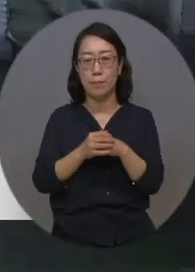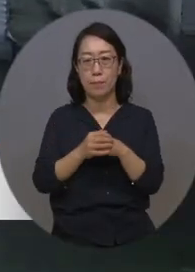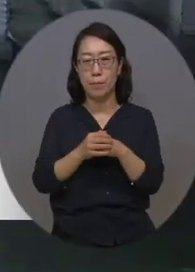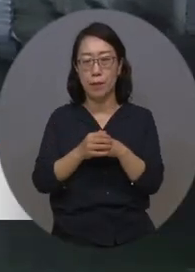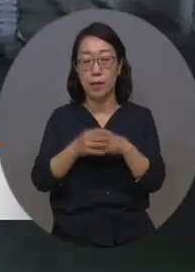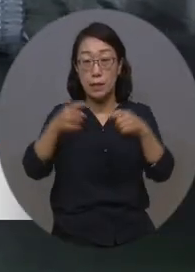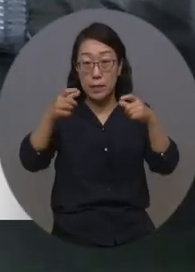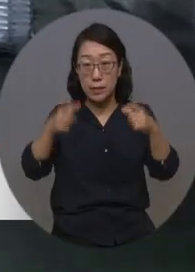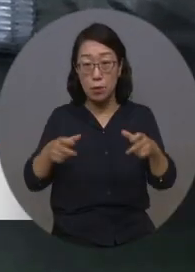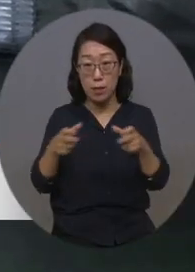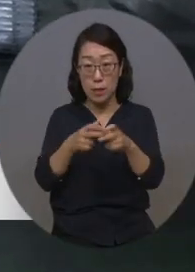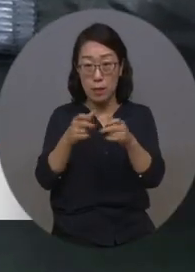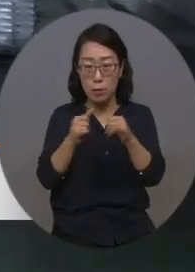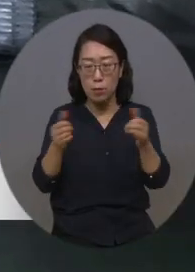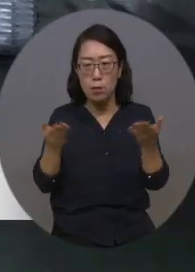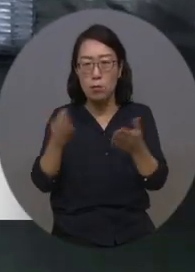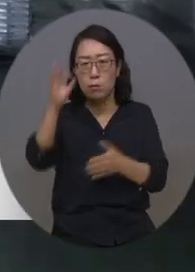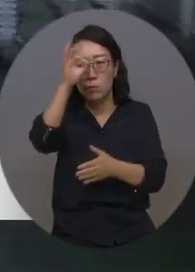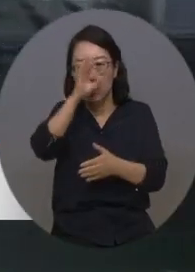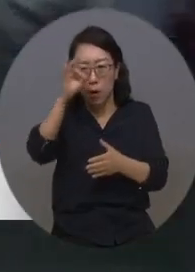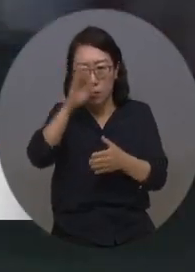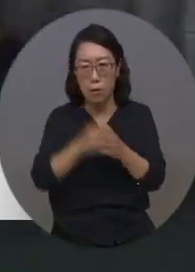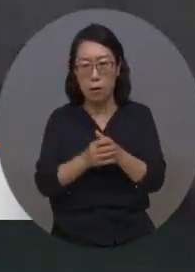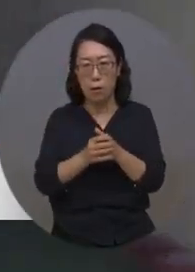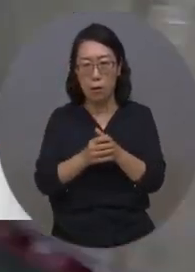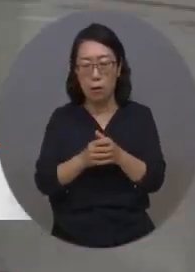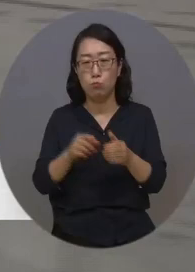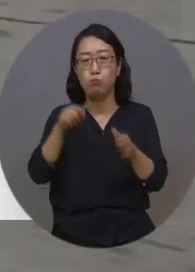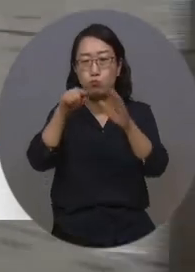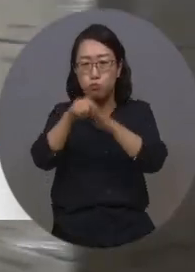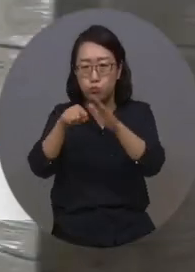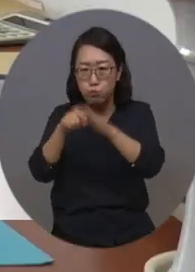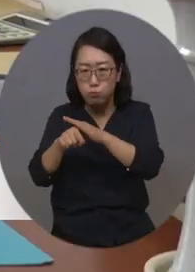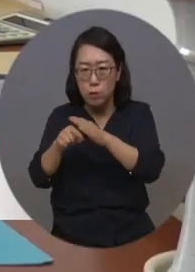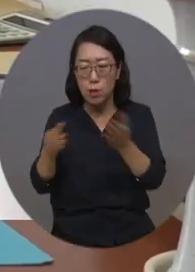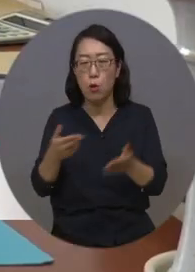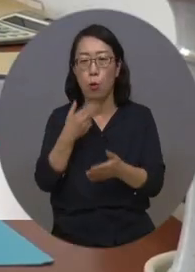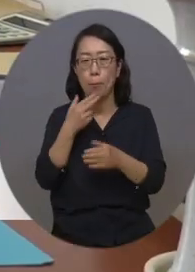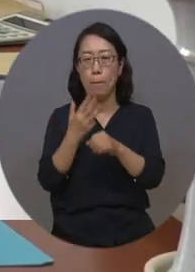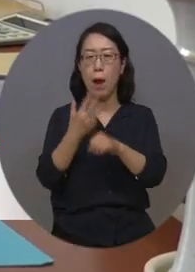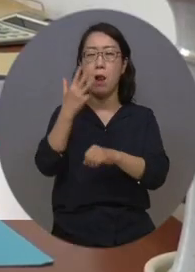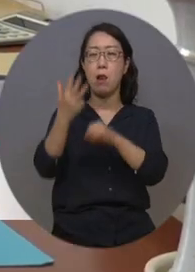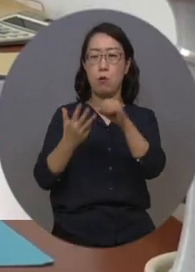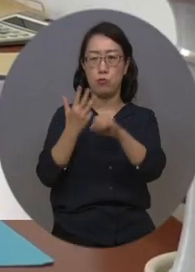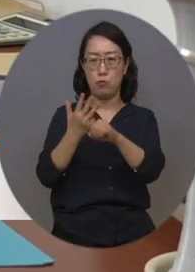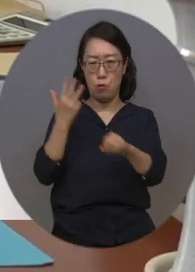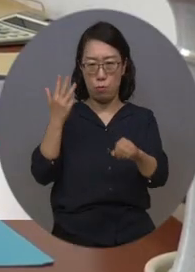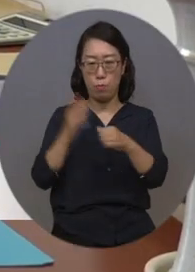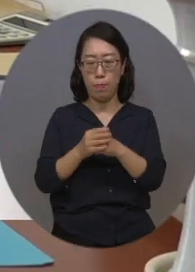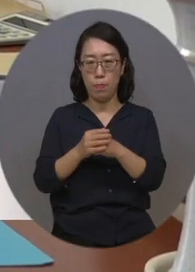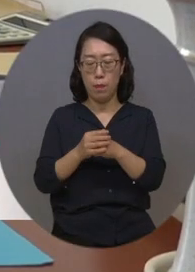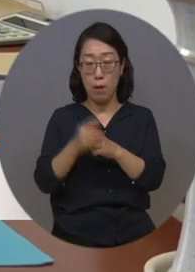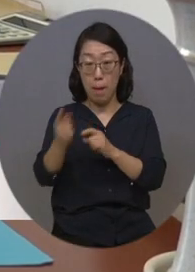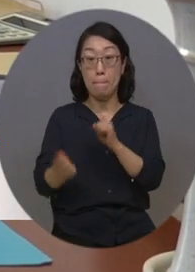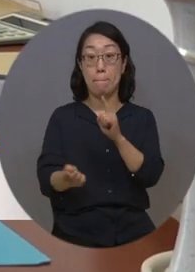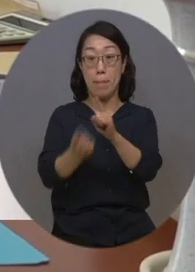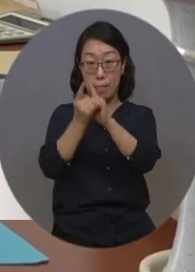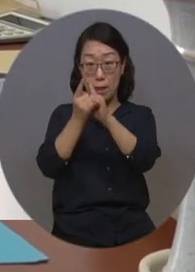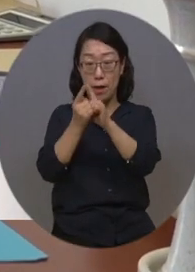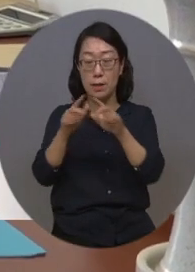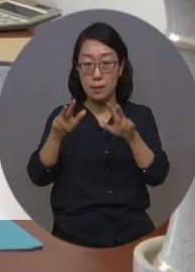장애인들이 일을 하고 싶어 협회 작업장에 출근해도 일이 없었던 8년 전. 회사 관계자를 만나